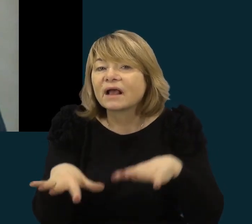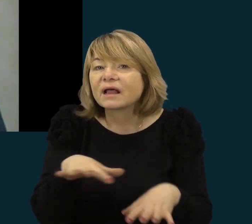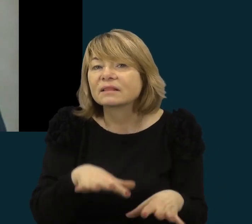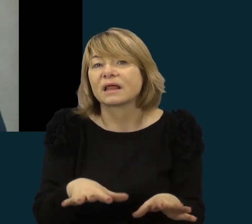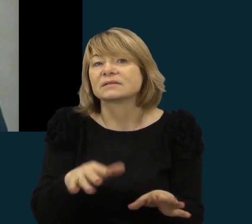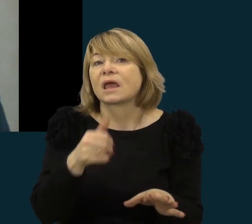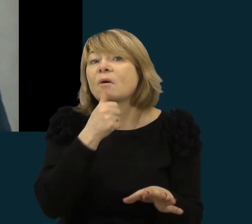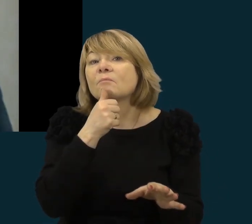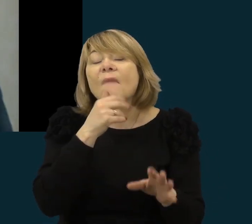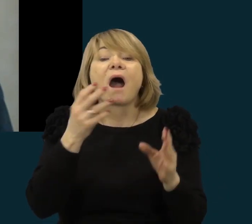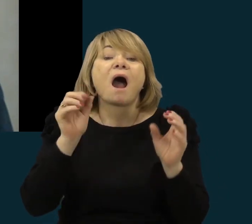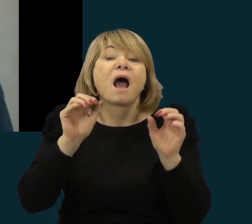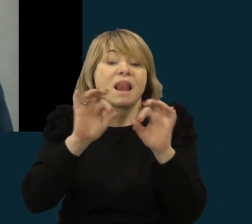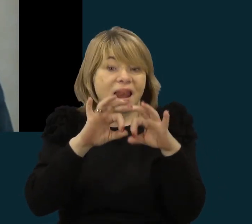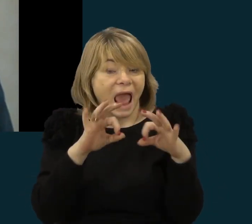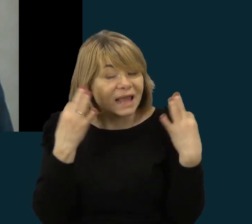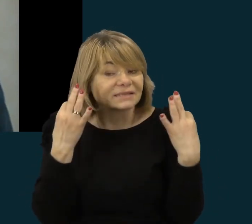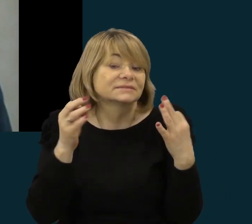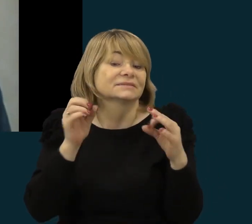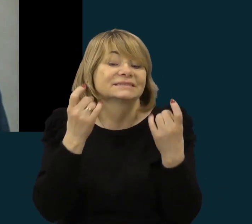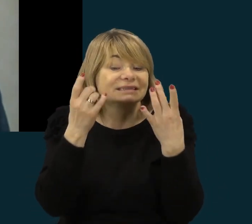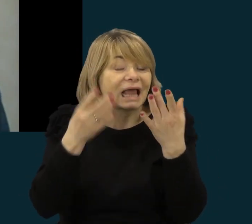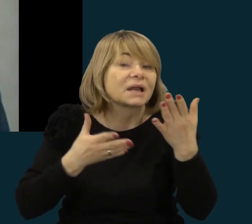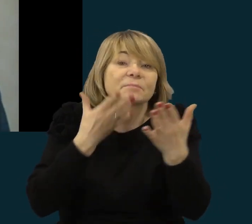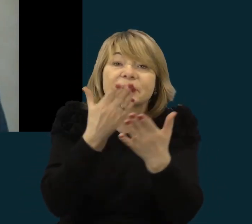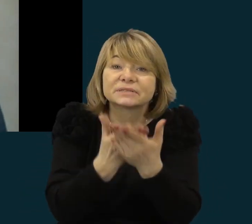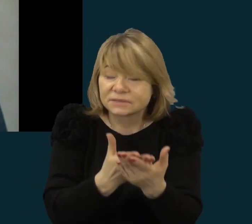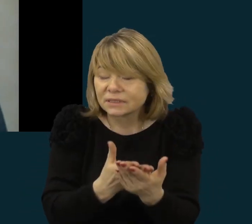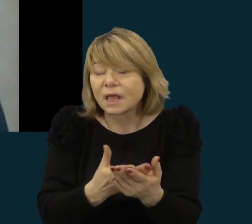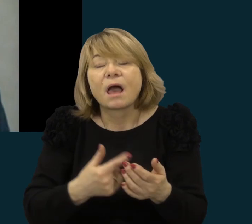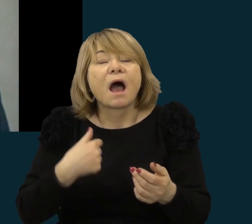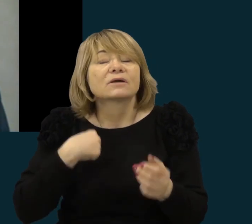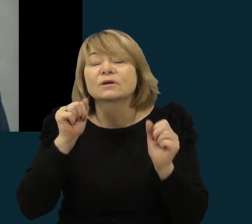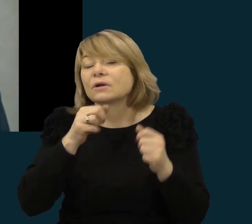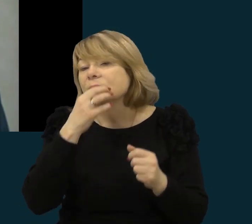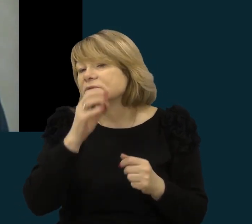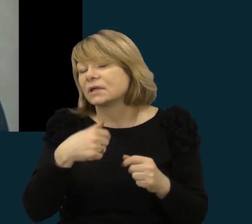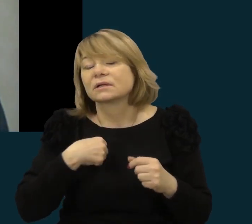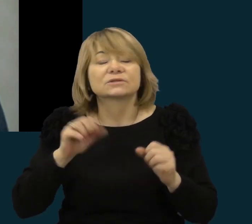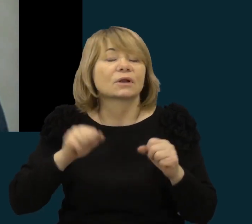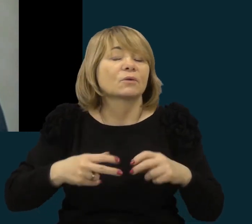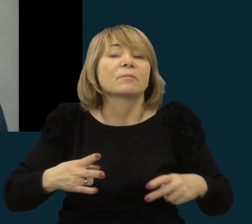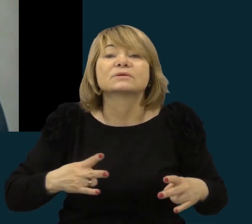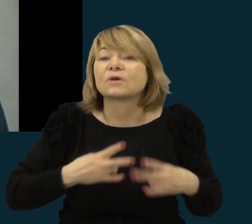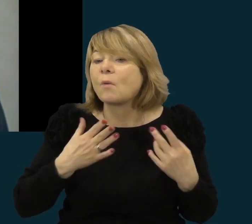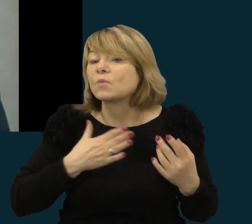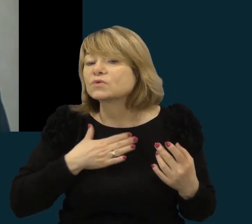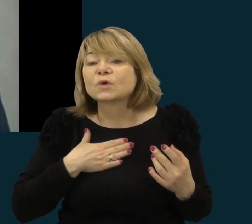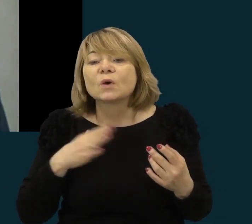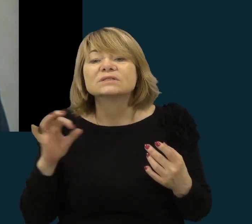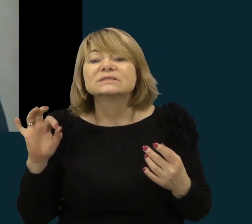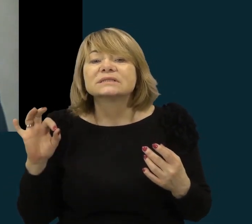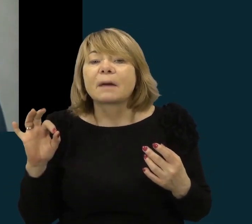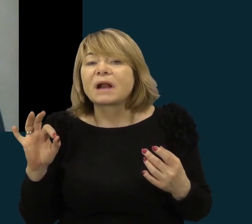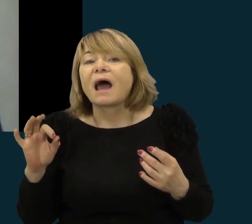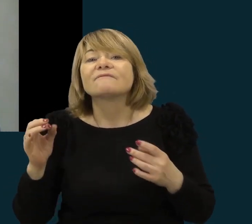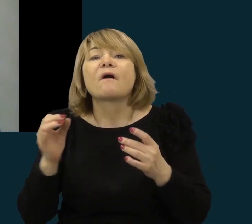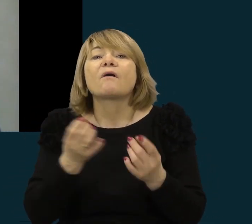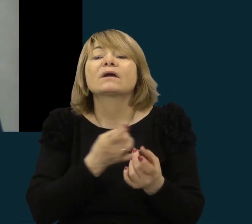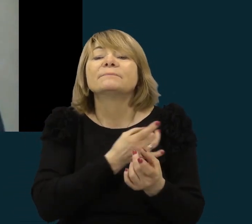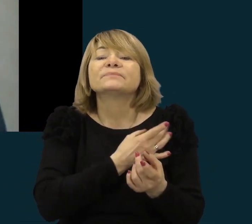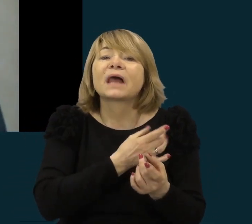jas pristatyti, tai aš galiu pasidžiaugti, kokiu tik projektiniu veiklu mūsų sidabravo gimnazijos mokytojai